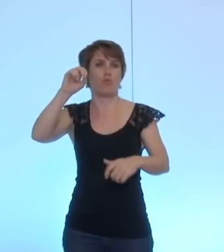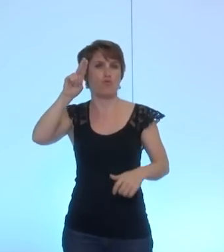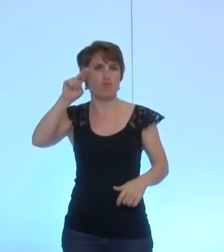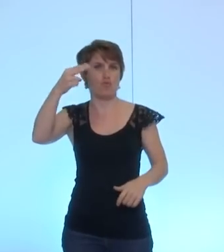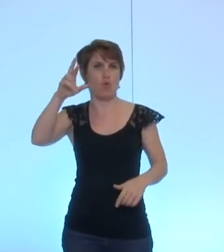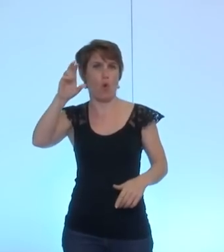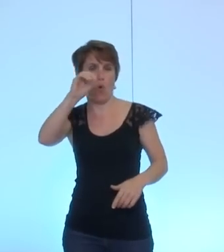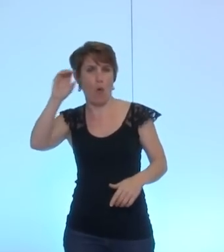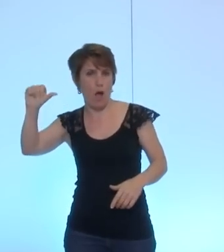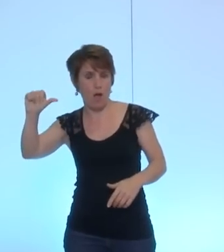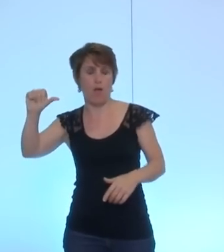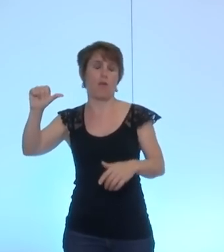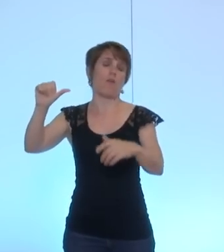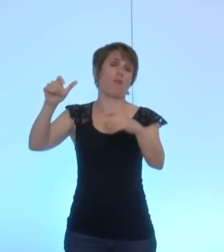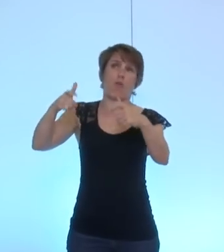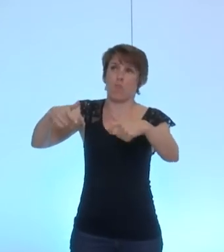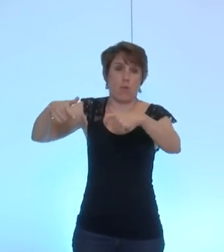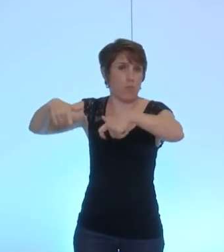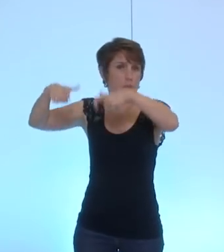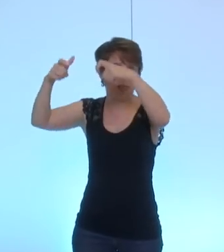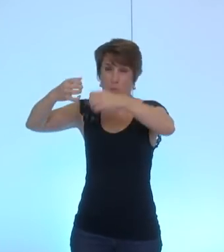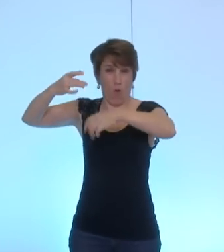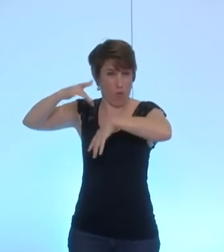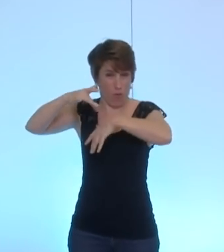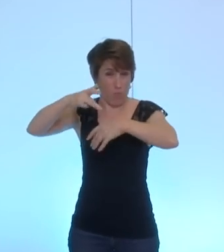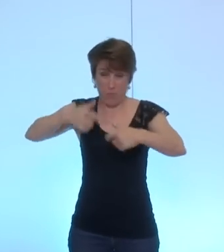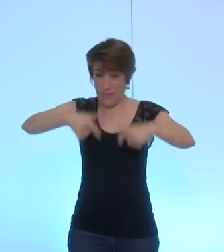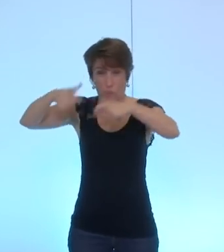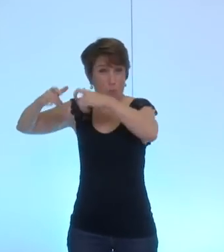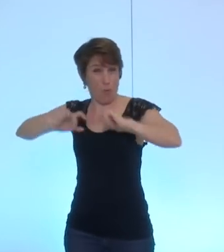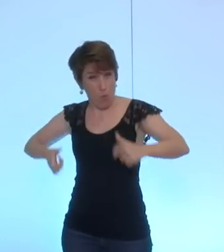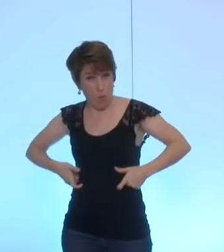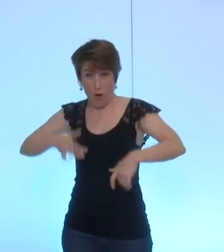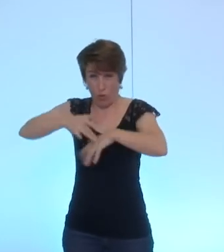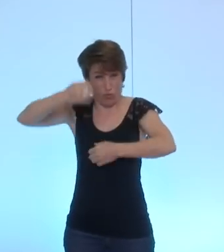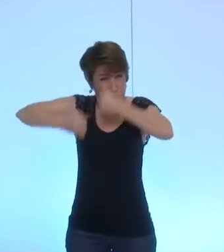réfugiés de Palestine de nombreux bâtiments ont été bombardés ainsi que de nombreuses écoles